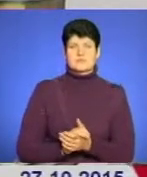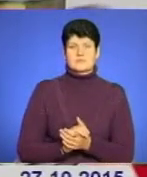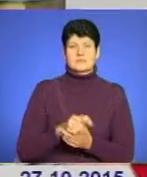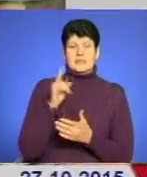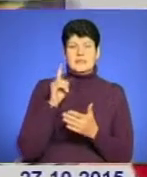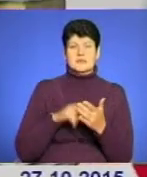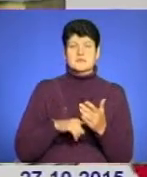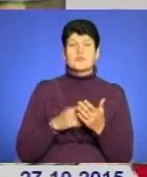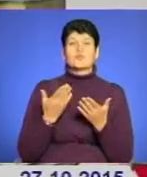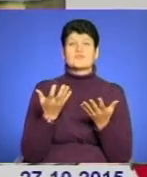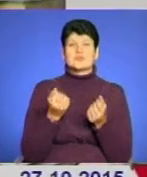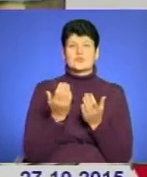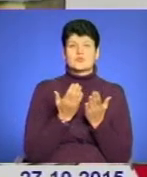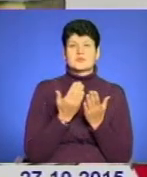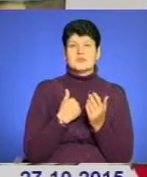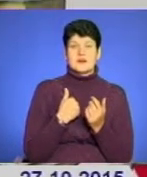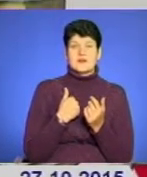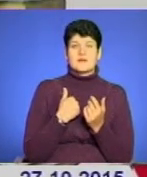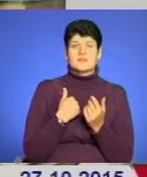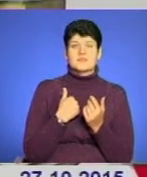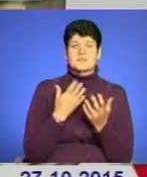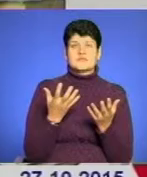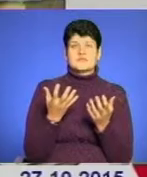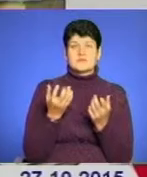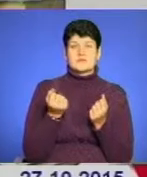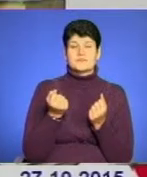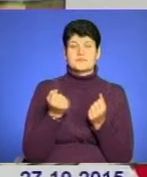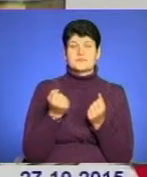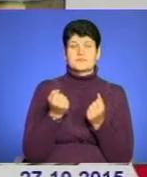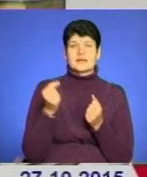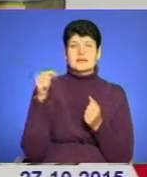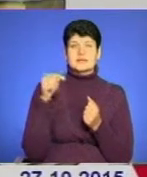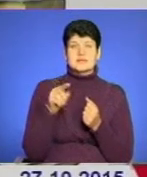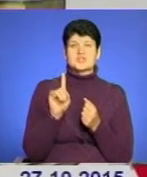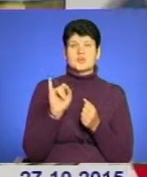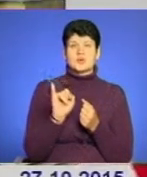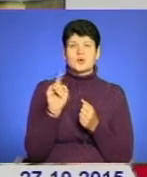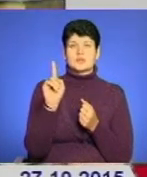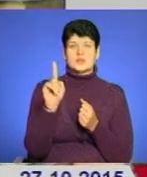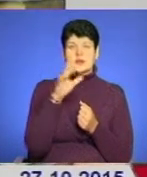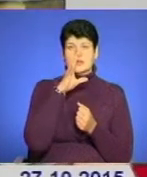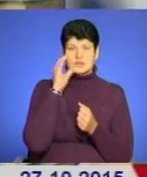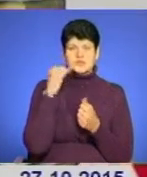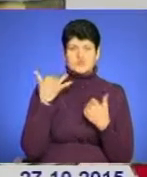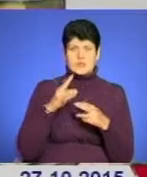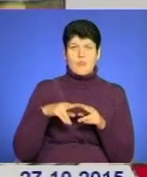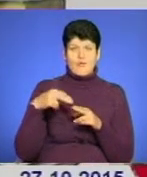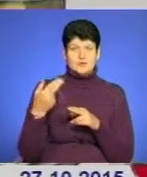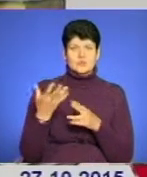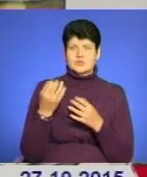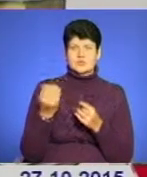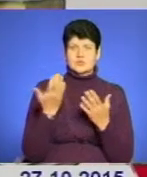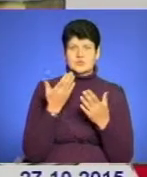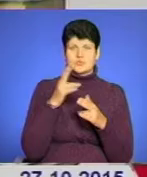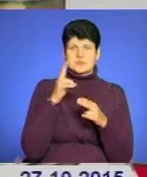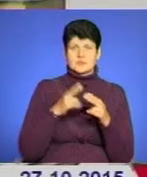А яку взяли почитати? Я взяв «Тисячу одну ніч». А вже повернули чи ще не прочитали? Ще не